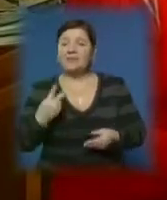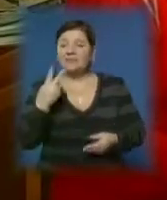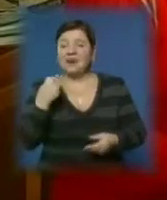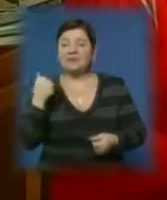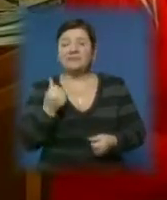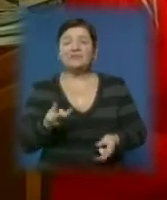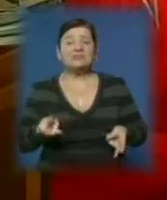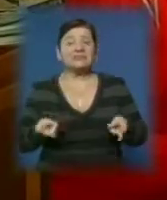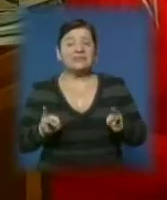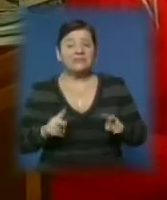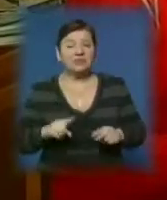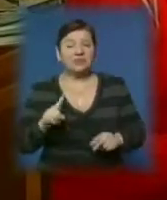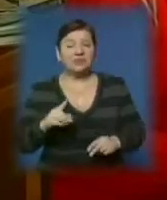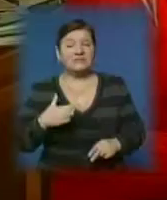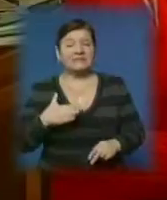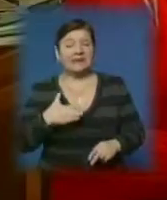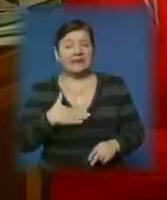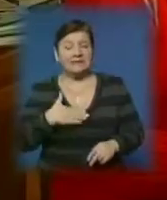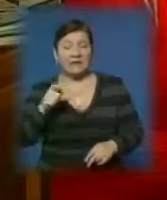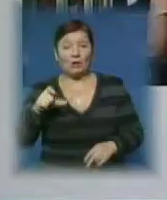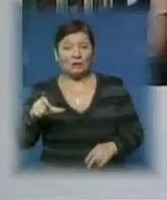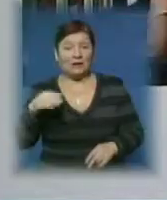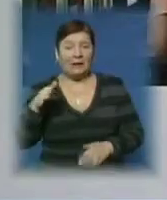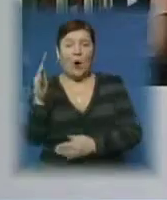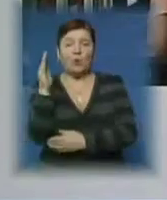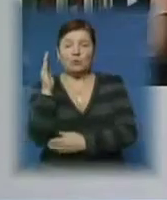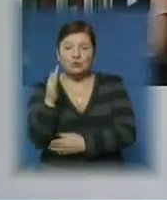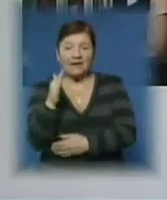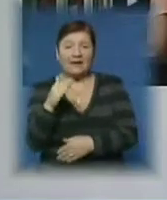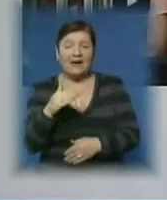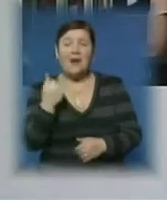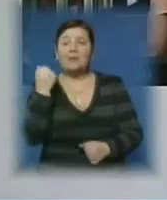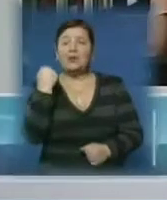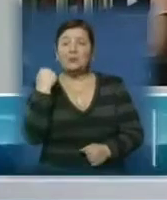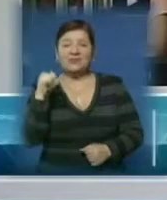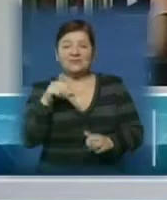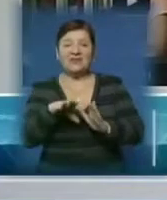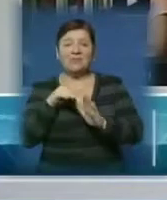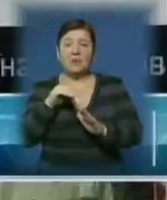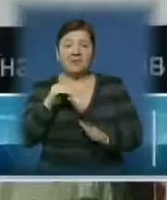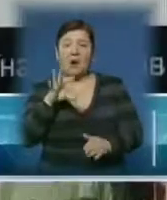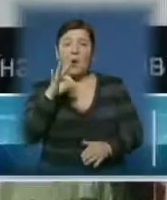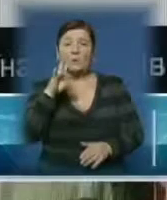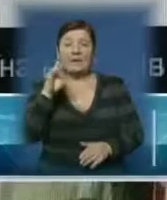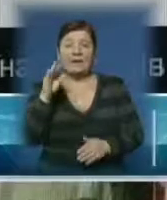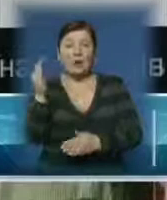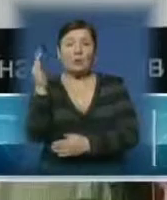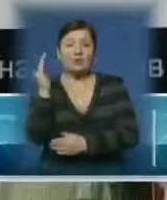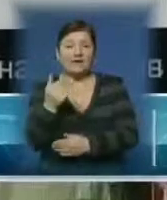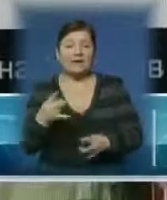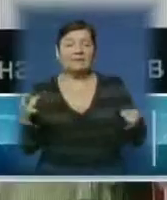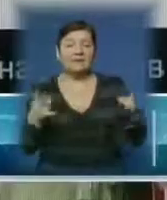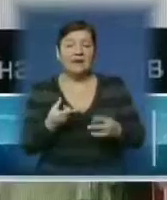тижні лишилося, щоб за нас люди голосували. Переможця обиратимуть глядачі шляхом онлайн-голосування. Для цього